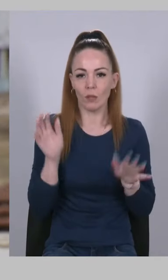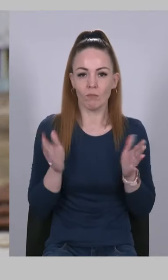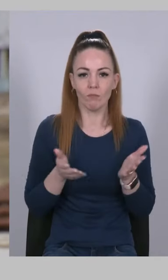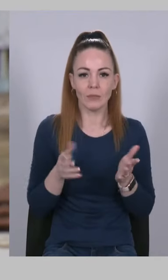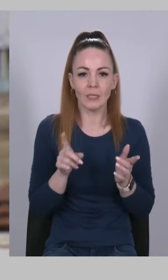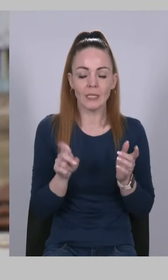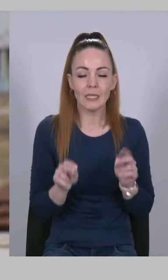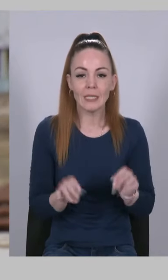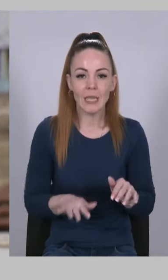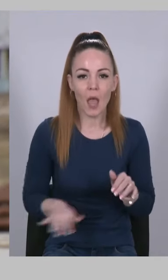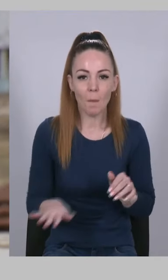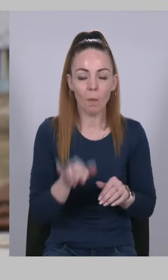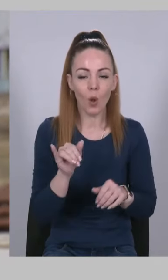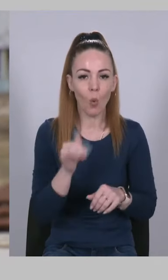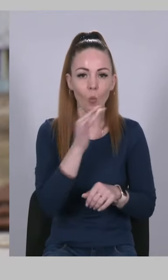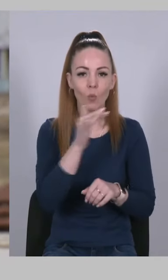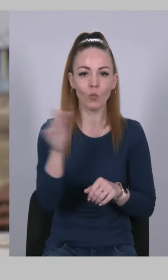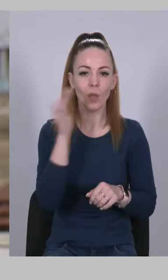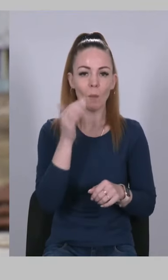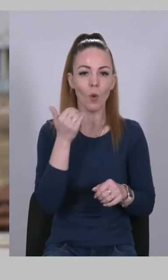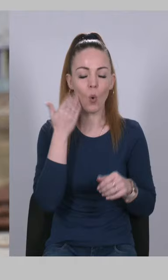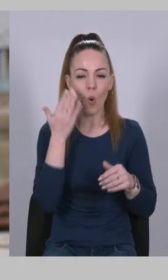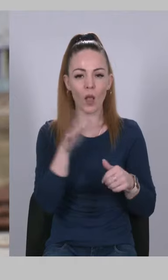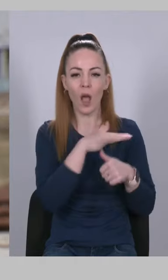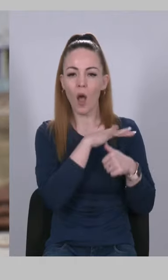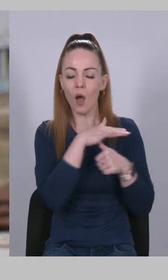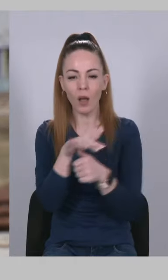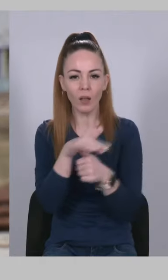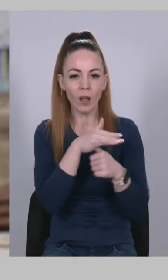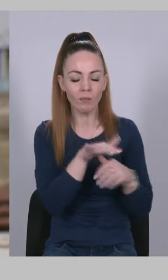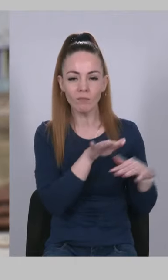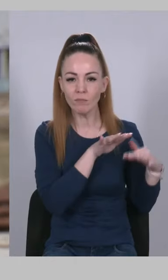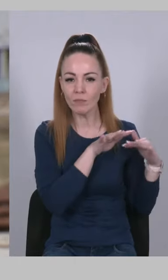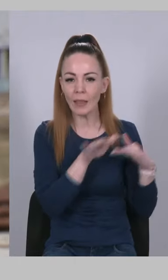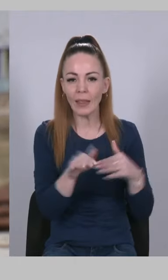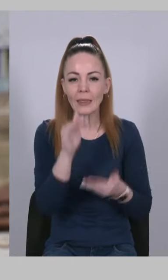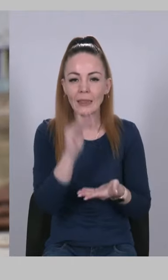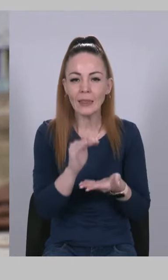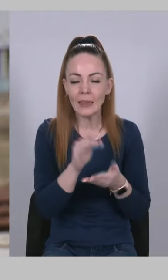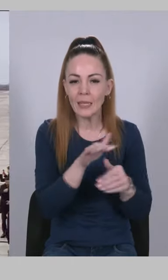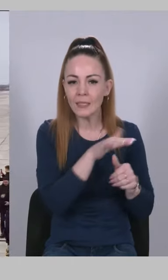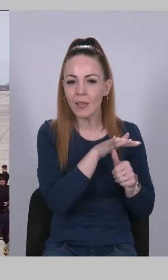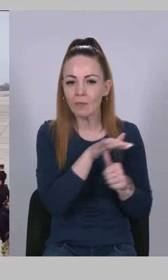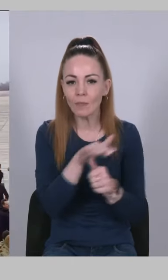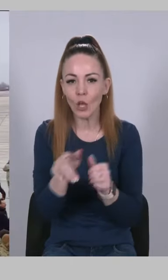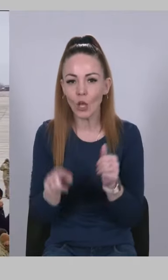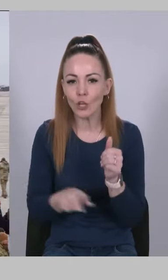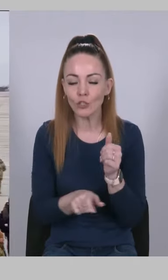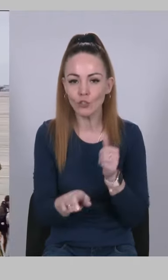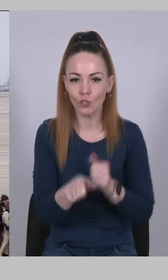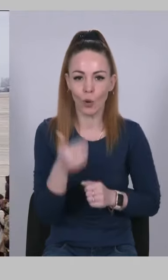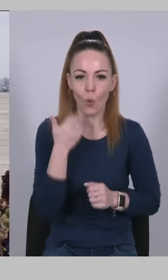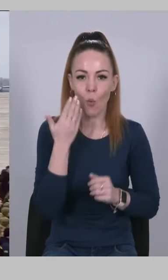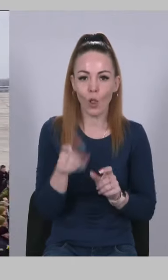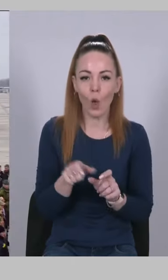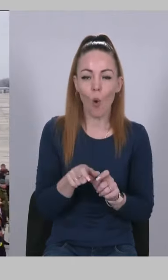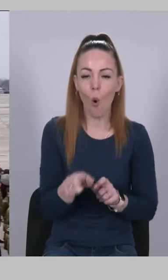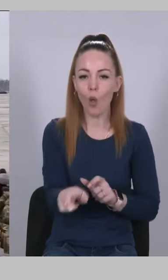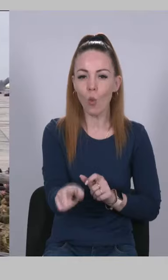землі у небо, коли зграї російських гелікоптерів низько пролітали над річкою, коли колони